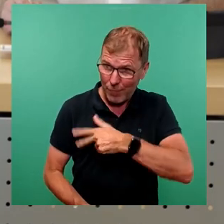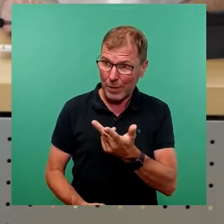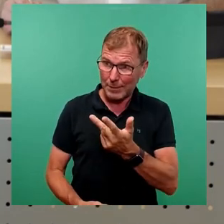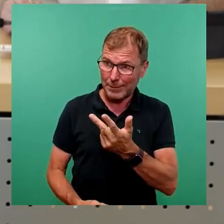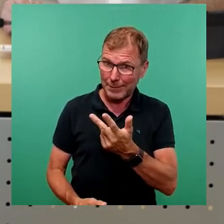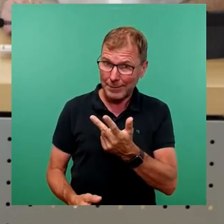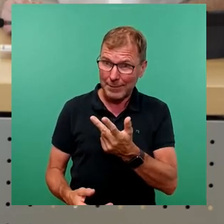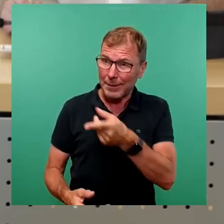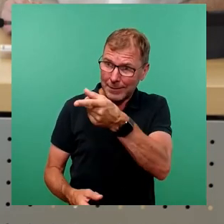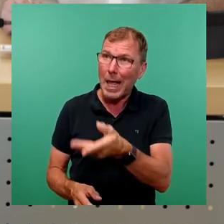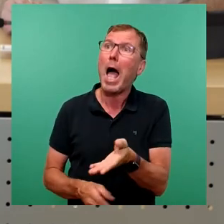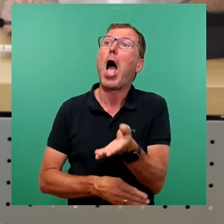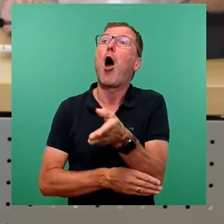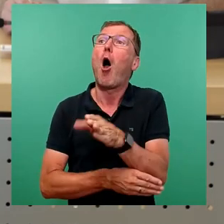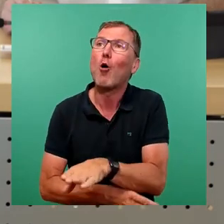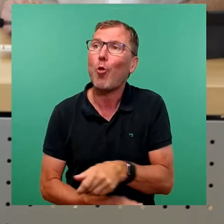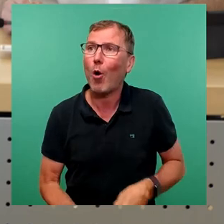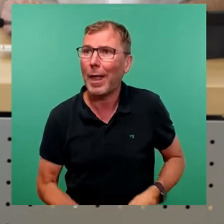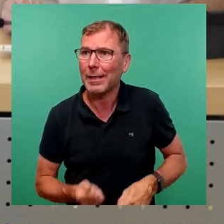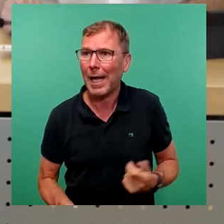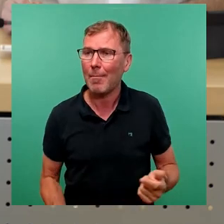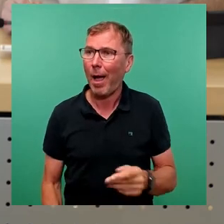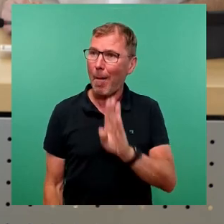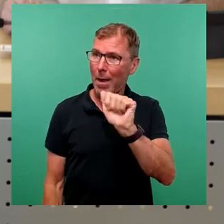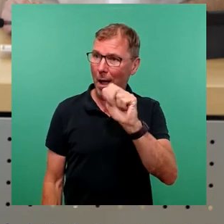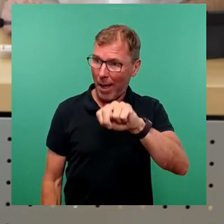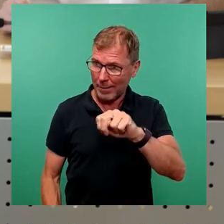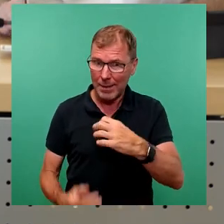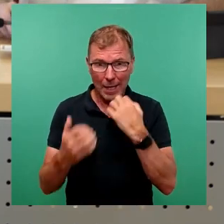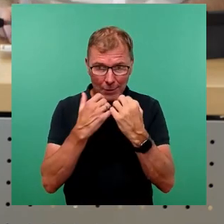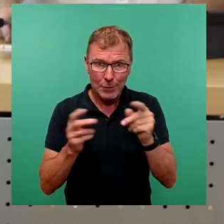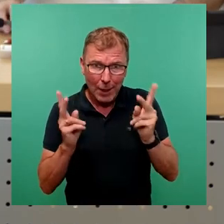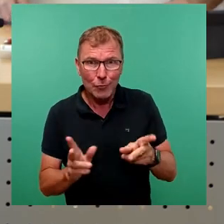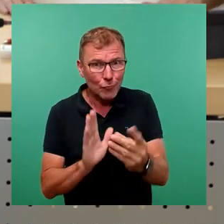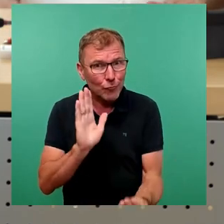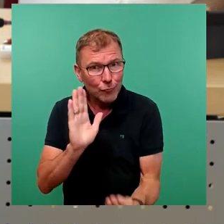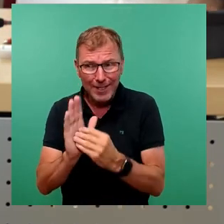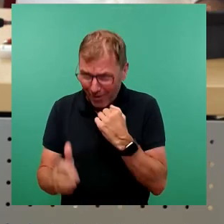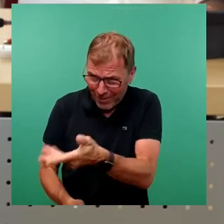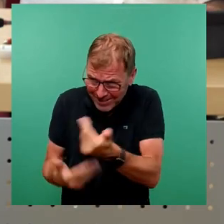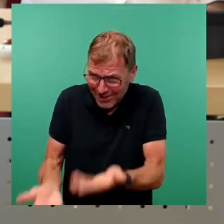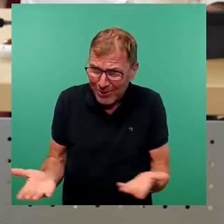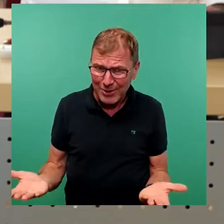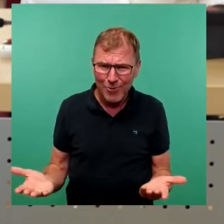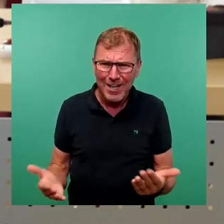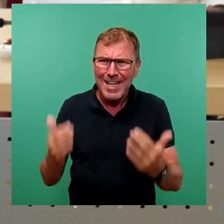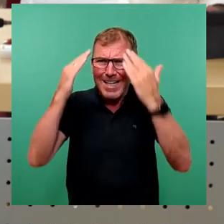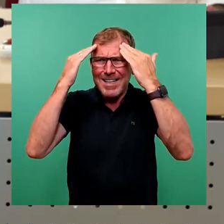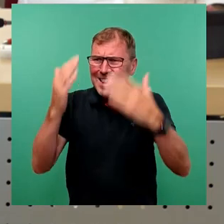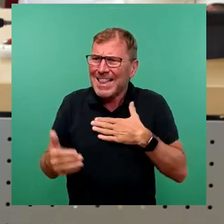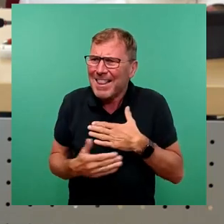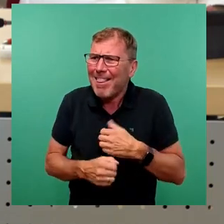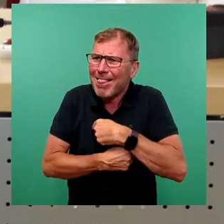Totengräber der BAN in die Geschichte dieser Stadt eingehen? Wollt ihr das? Mensch, liebe Grüne,